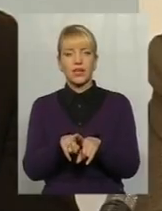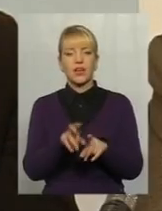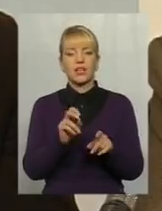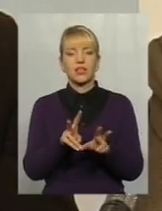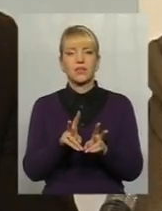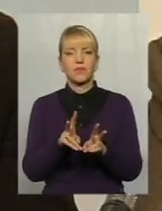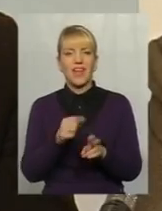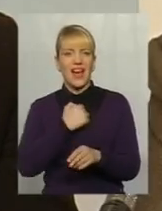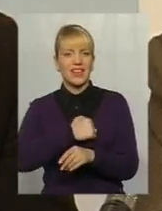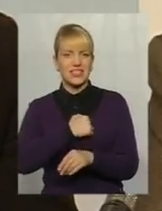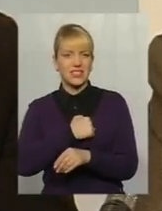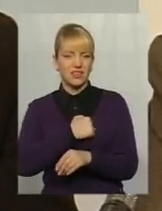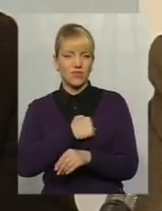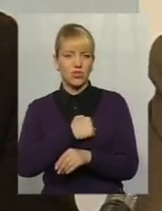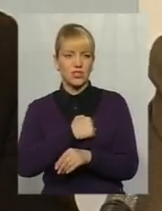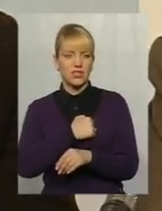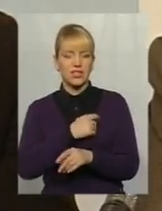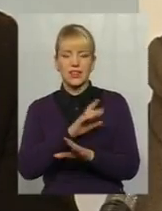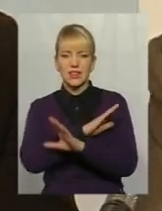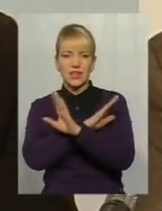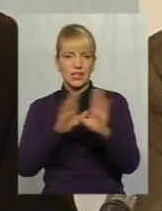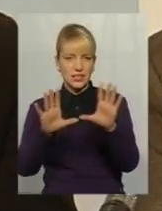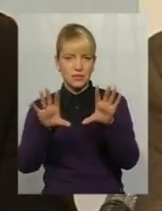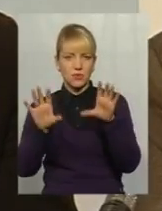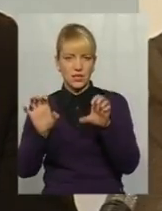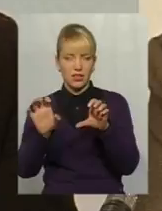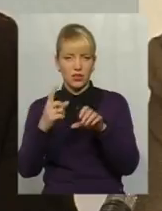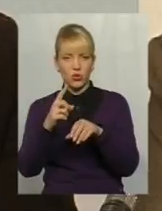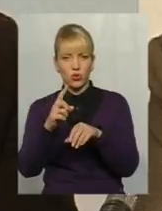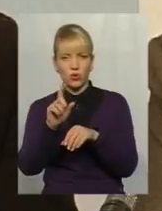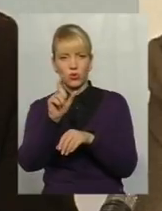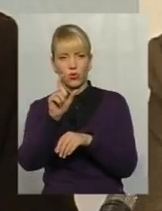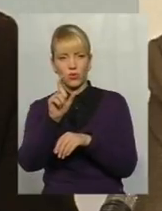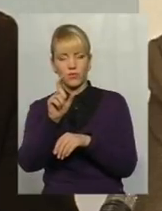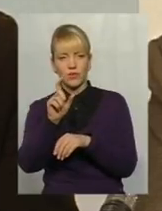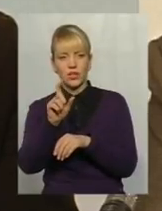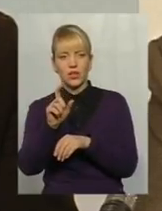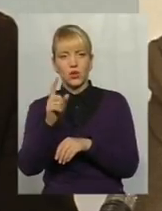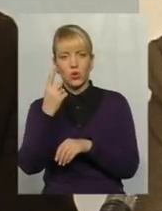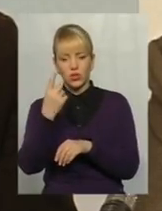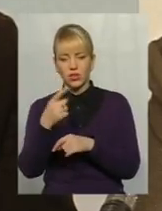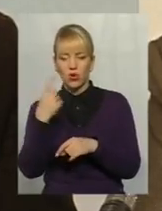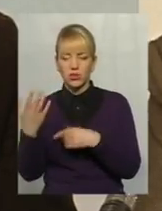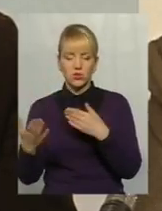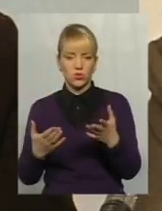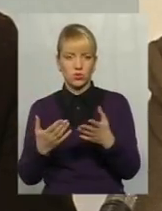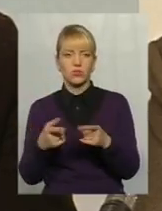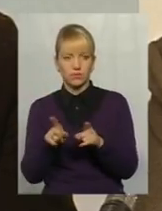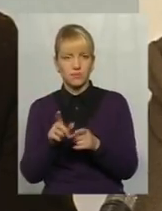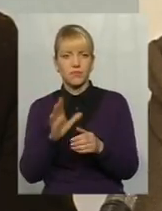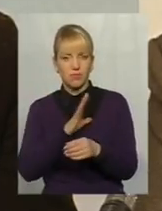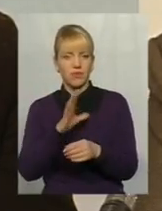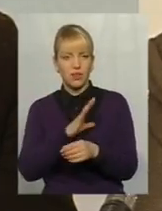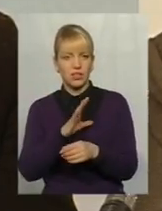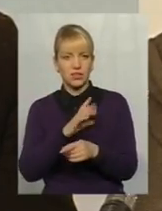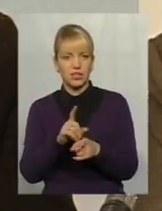агресивності, несприйняття думки один одного. Дуже часто таке буває.